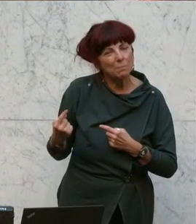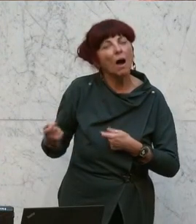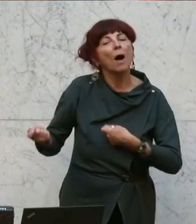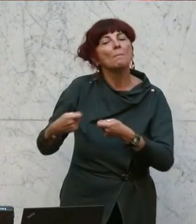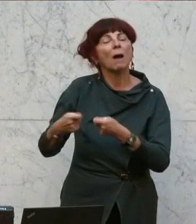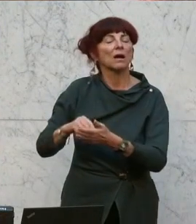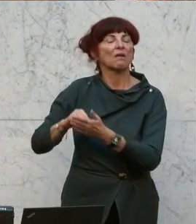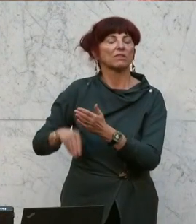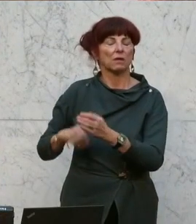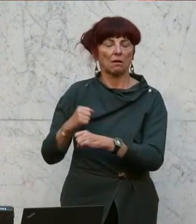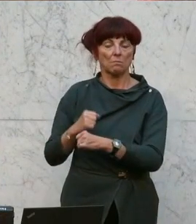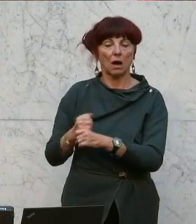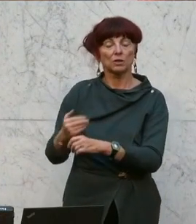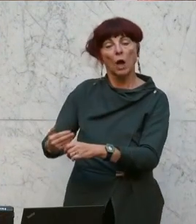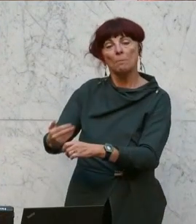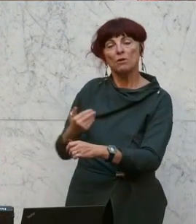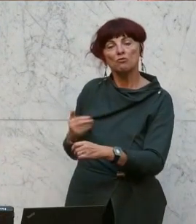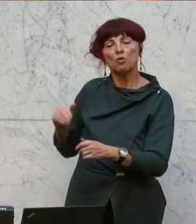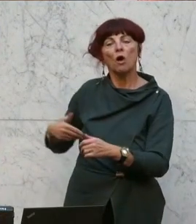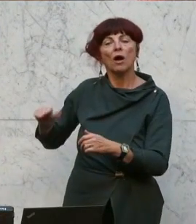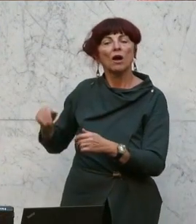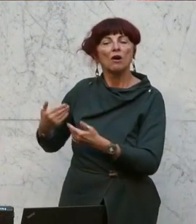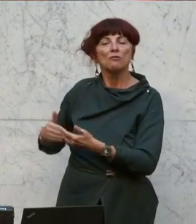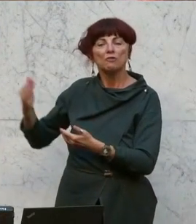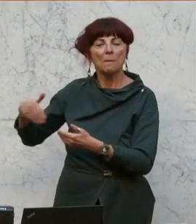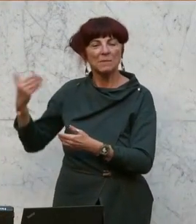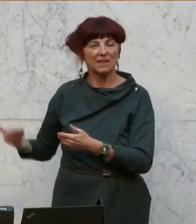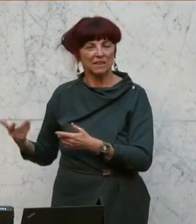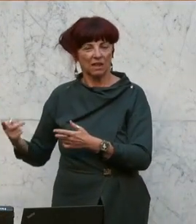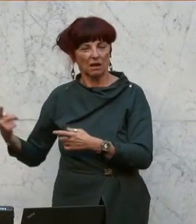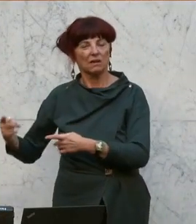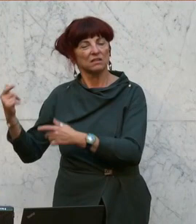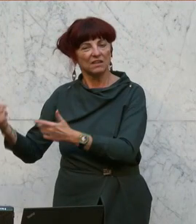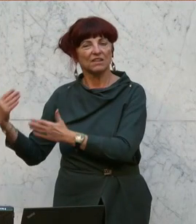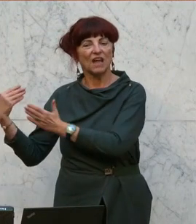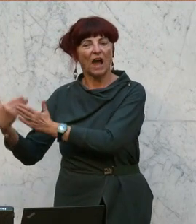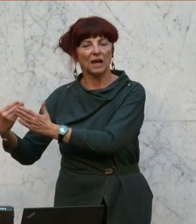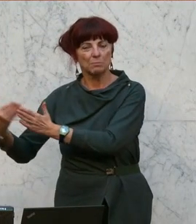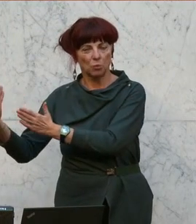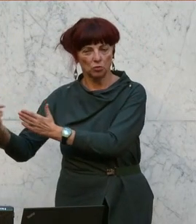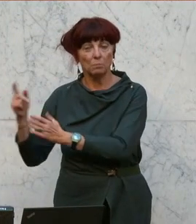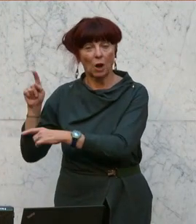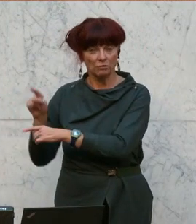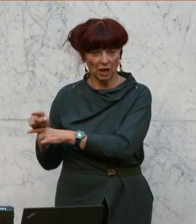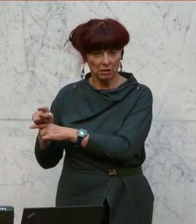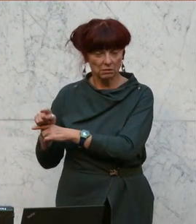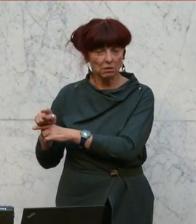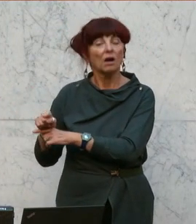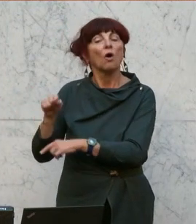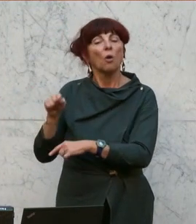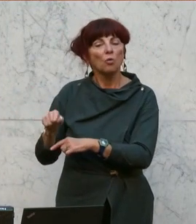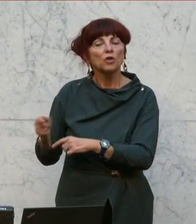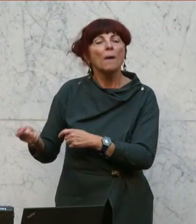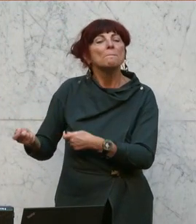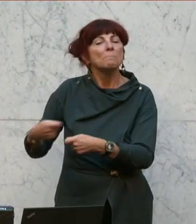oder Verkäufer oder ein anderer Berechtigter den Immobilienmakler mit dem Angebot der Wohnung oder Wohnräume beauftragt hat und der